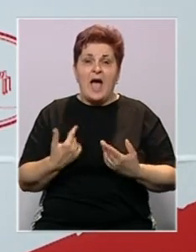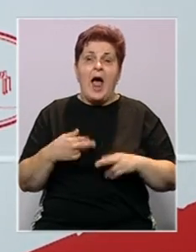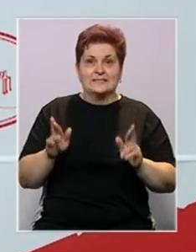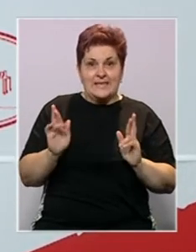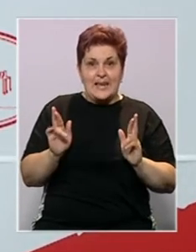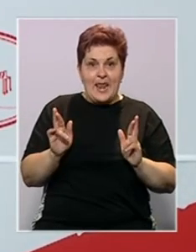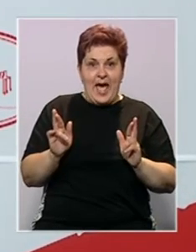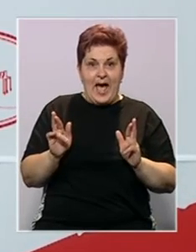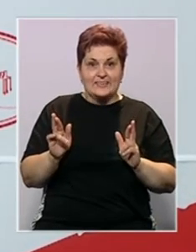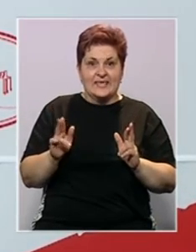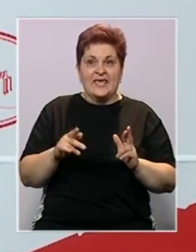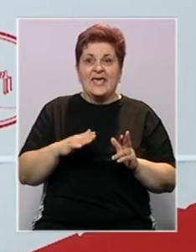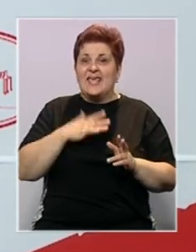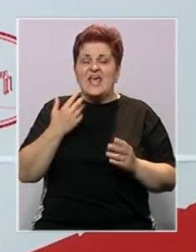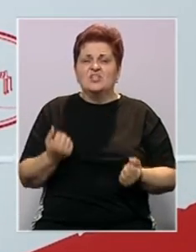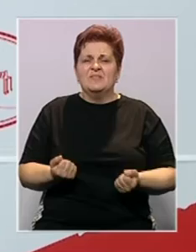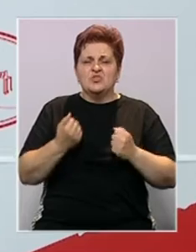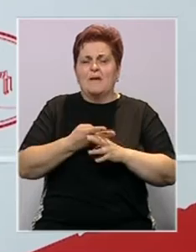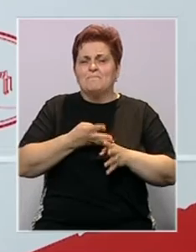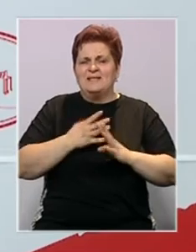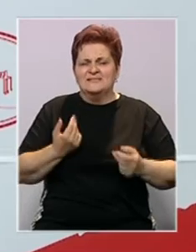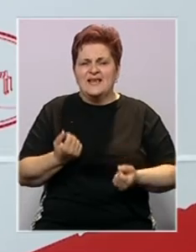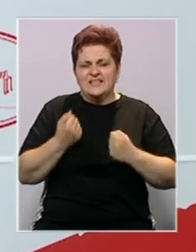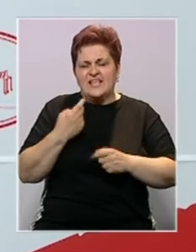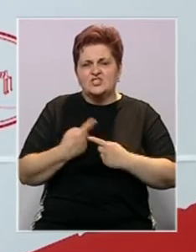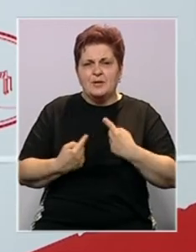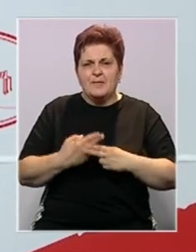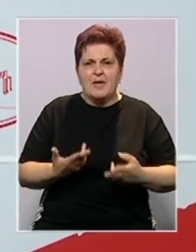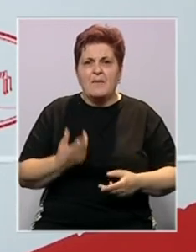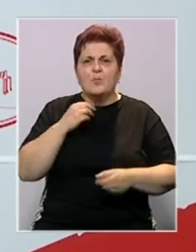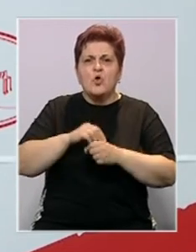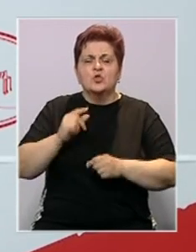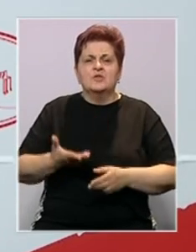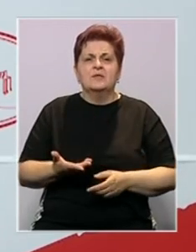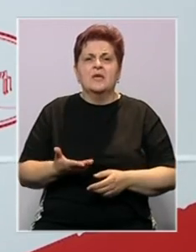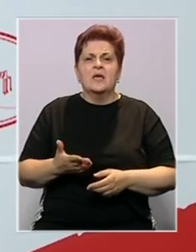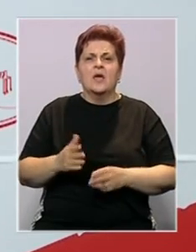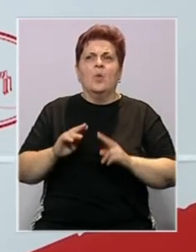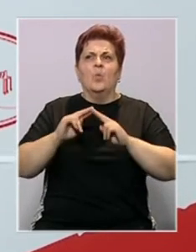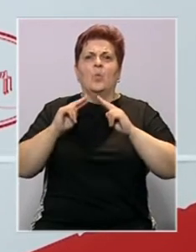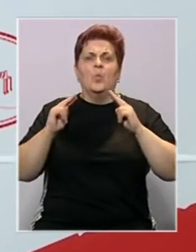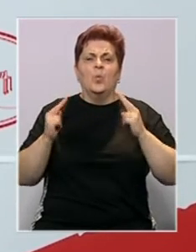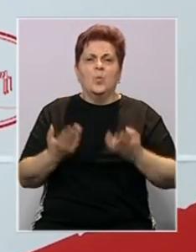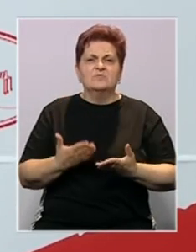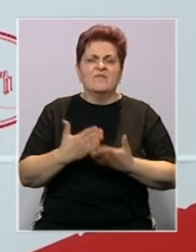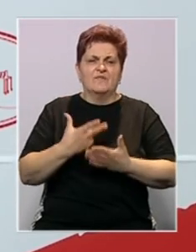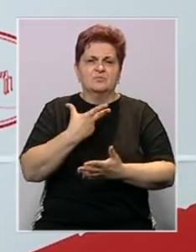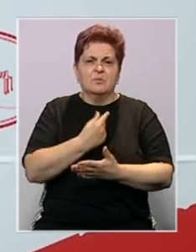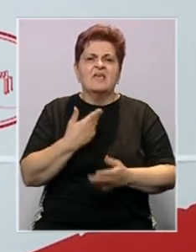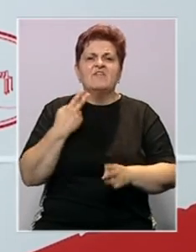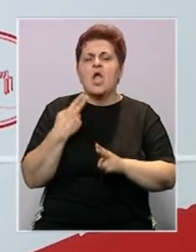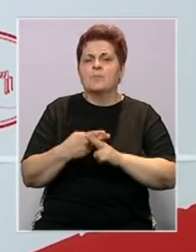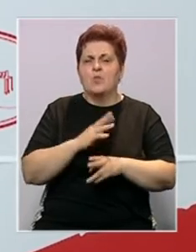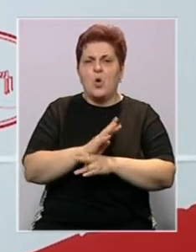nadamo da neće biti dosta teških pačenata, jer dosta ustanovnika na planeti je ili vačenišan ili već preboljelo